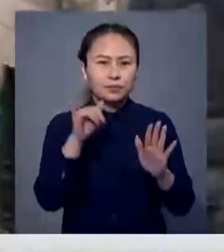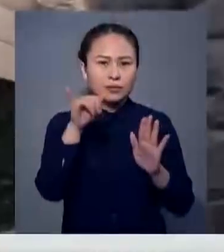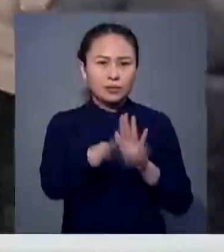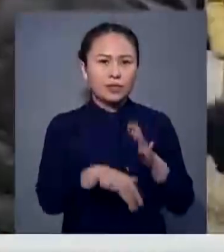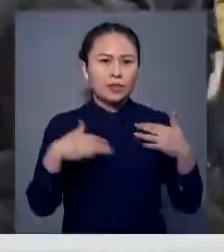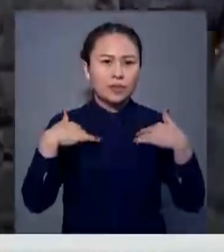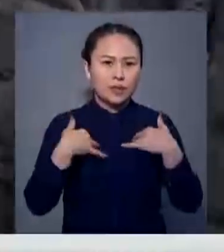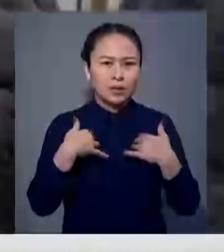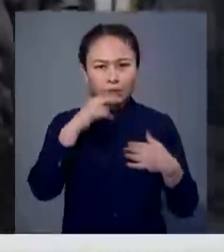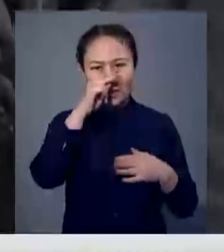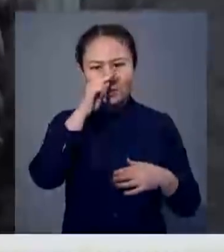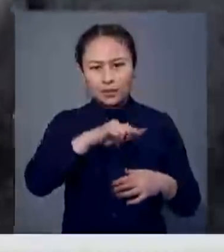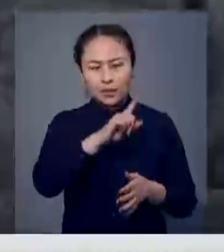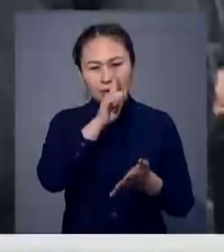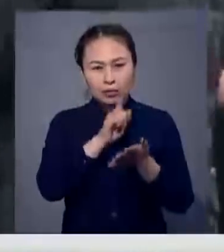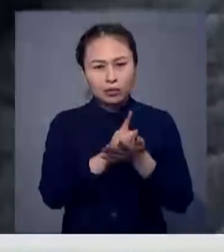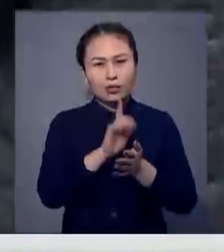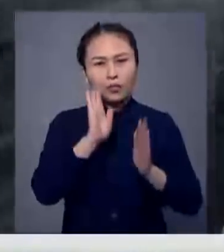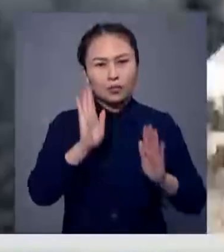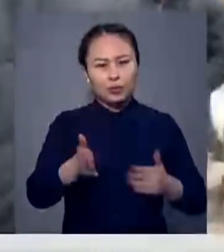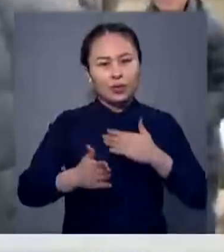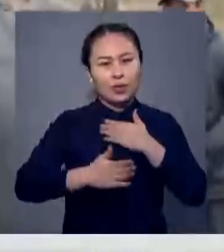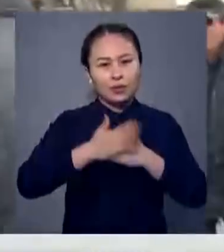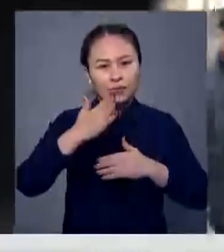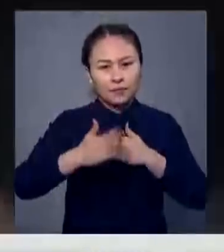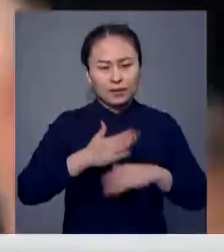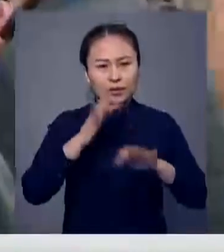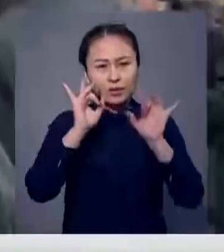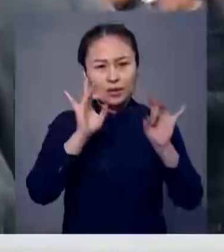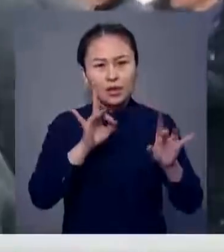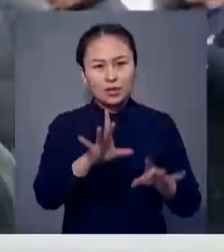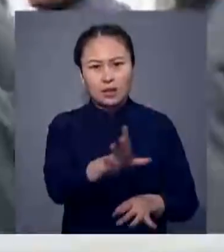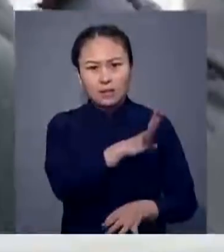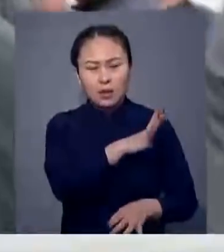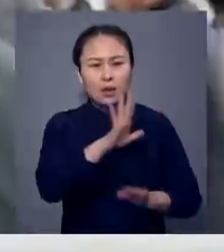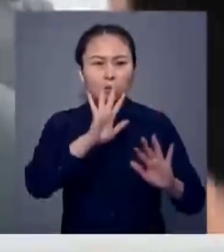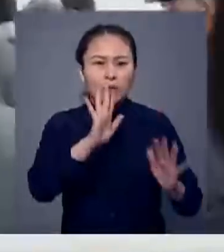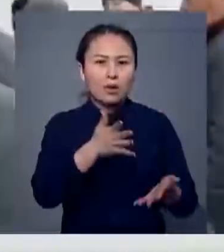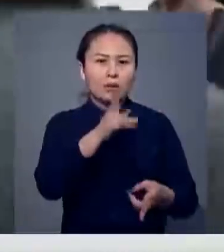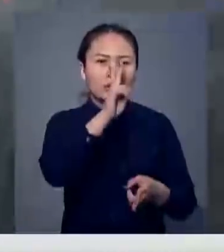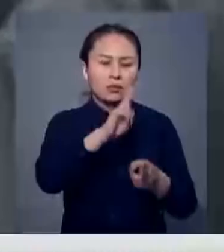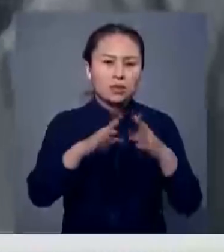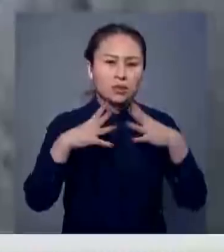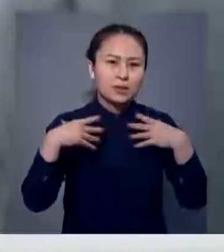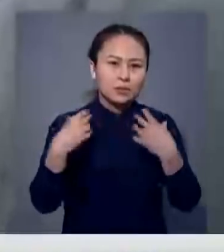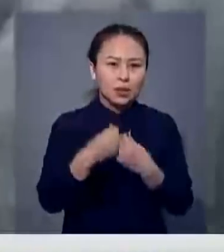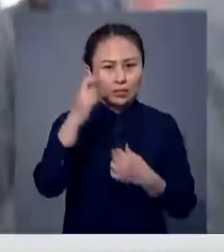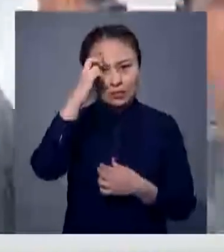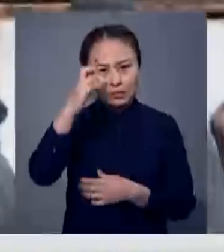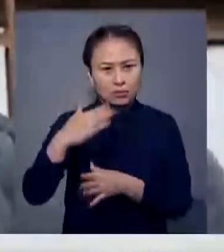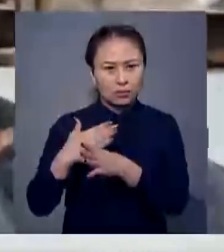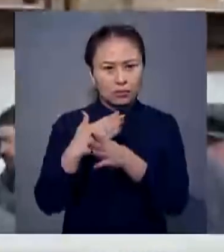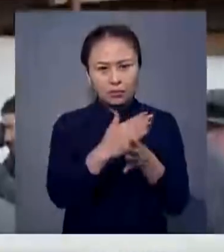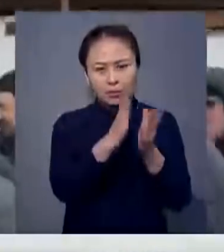үйішіне көңіл айтып, күнәлілері міндетті түрде жазаға тартылатын жеткізді. Сонда ғоқ ағасынан айрылған ұтпасыға үкметтен